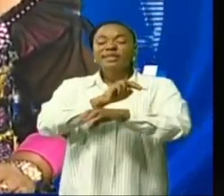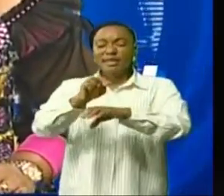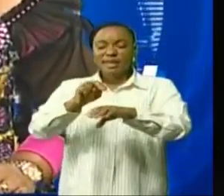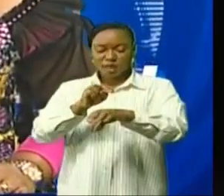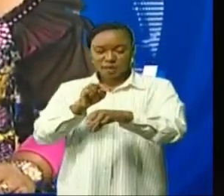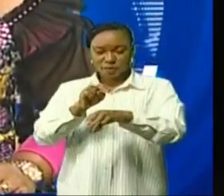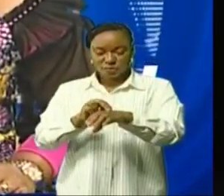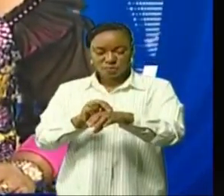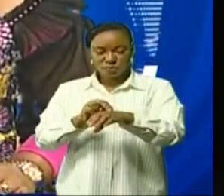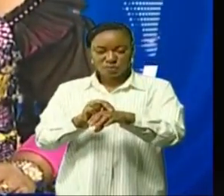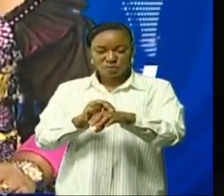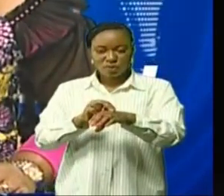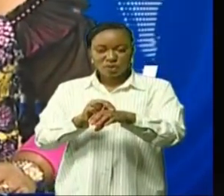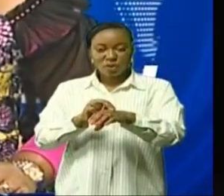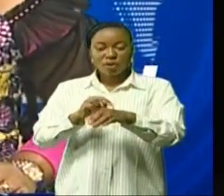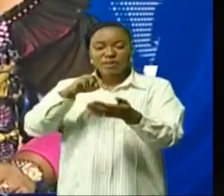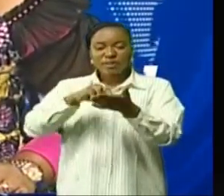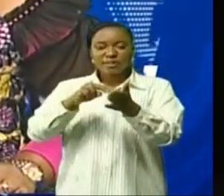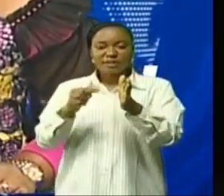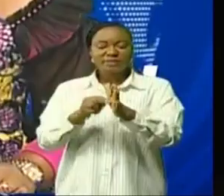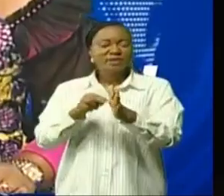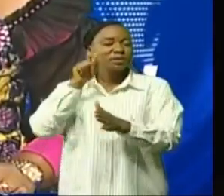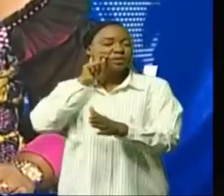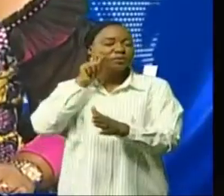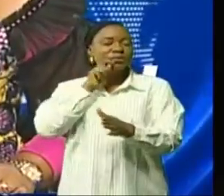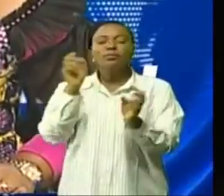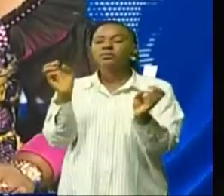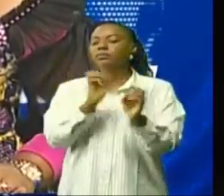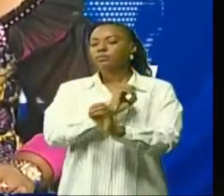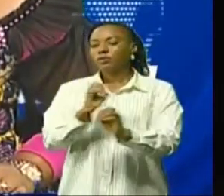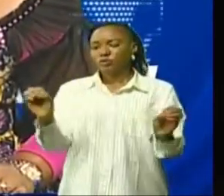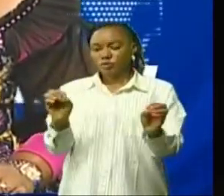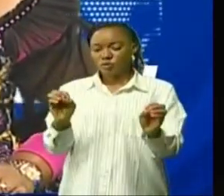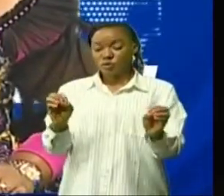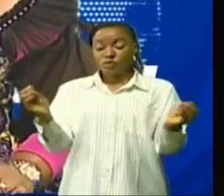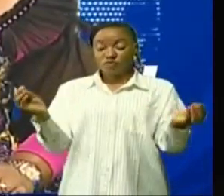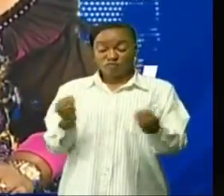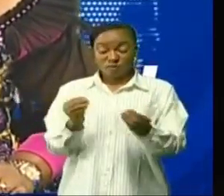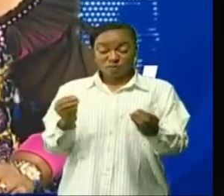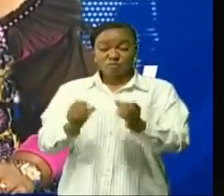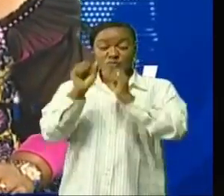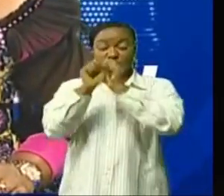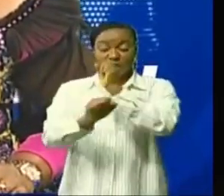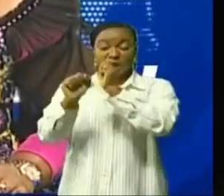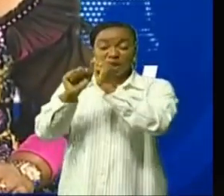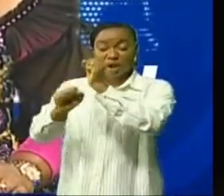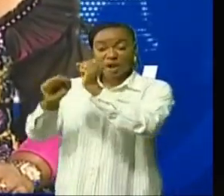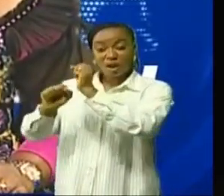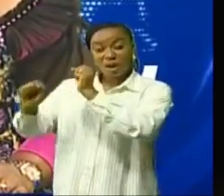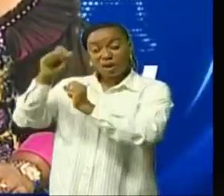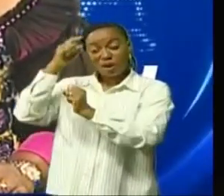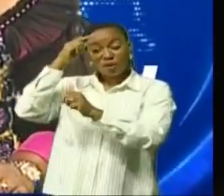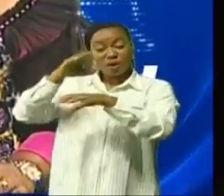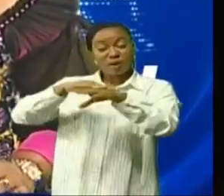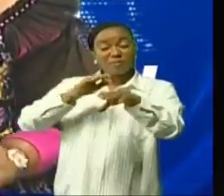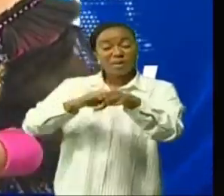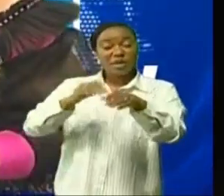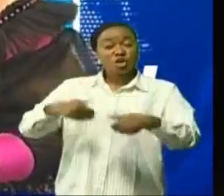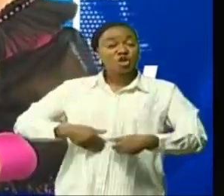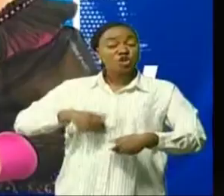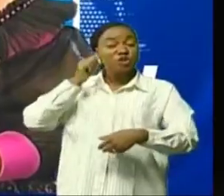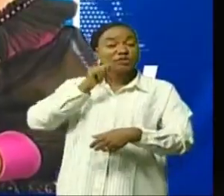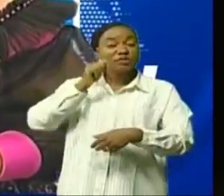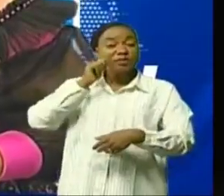officiers supérieurs de l'état-major général des RDC poursuivent la sensibilisation pour appeler les jeunes filles à s'enrôler dans l'armée.